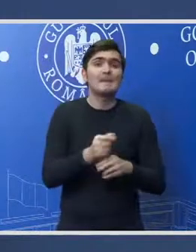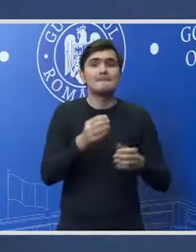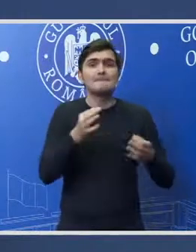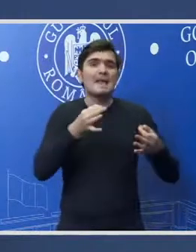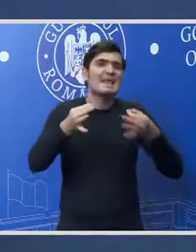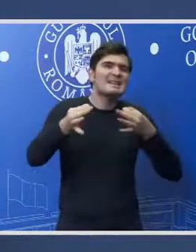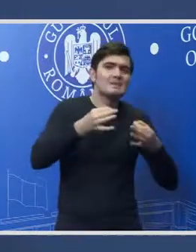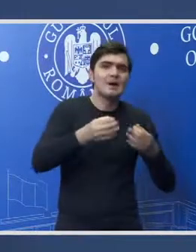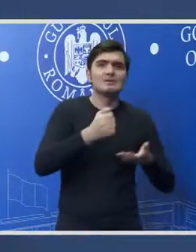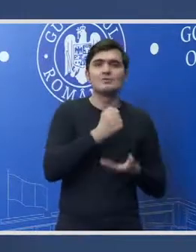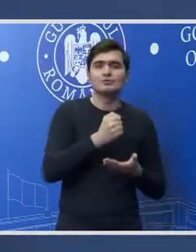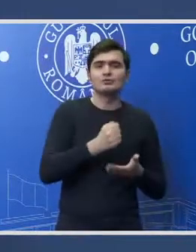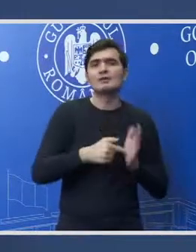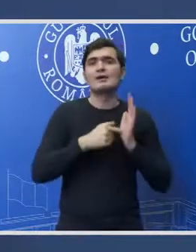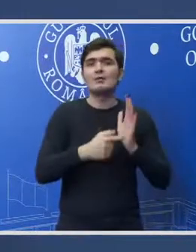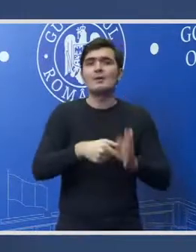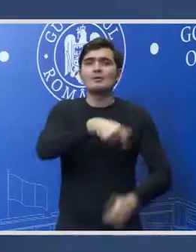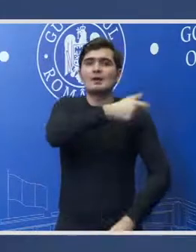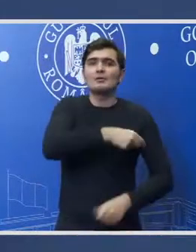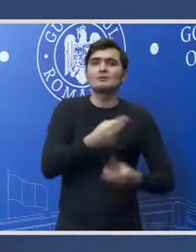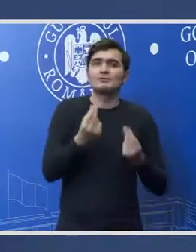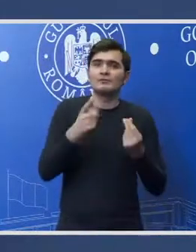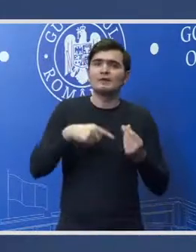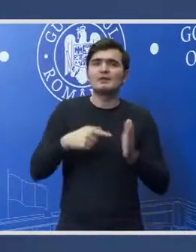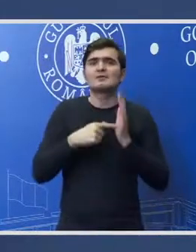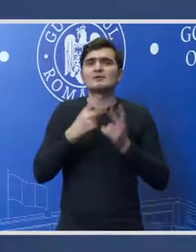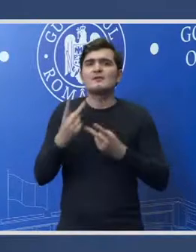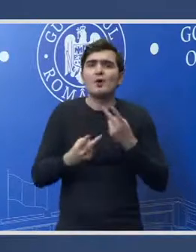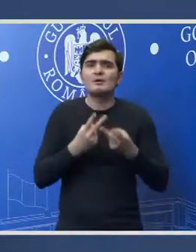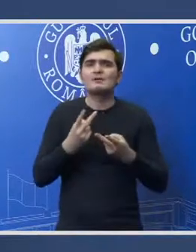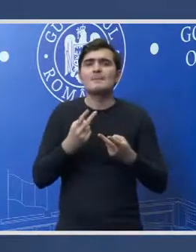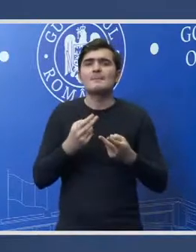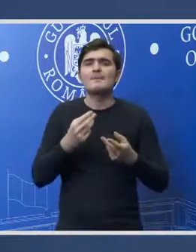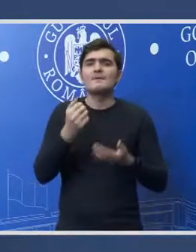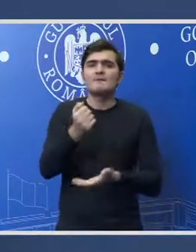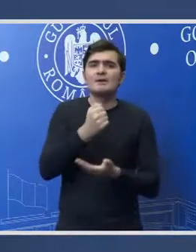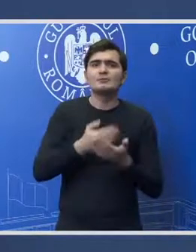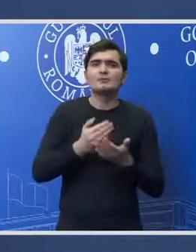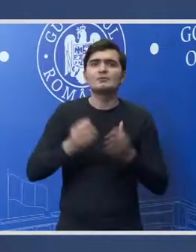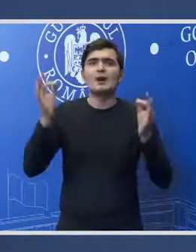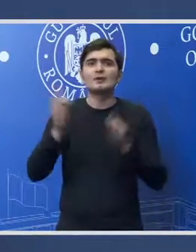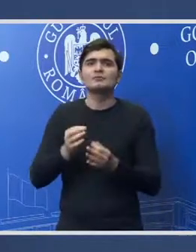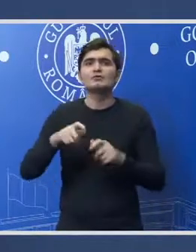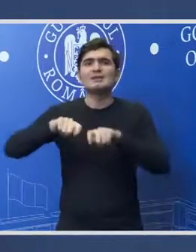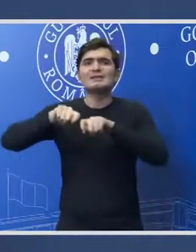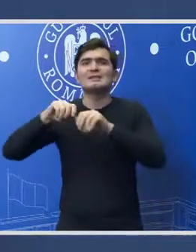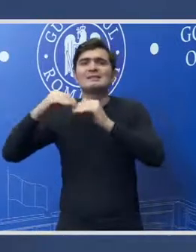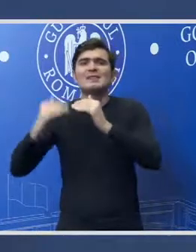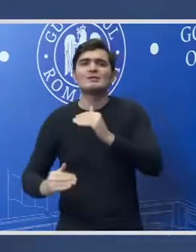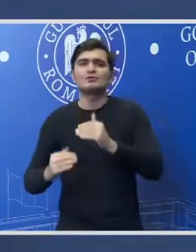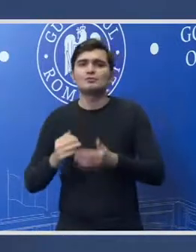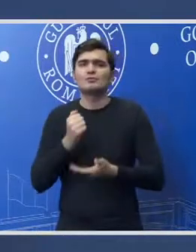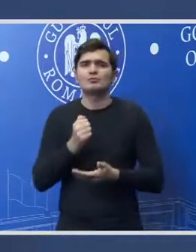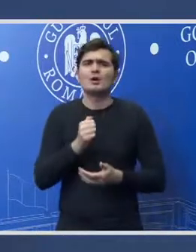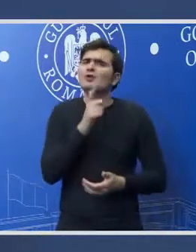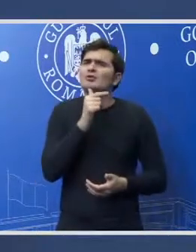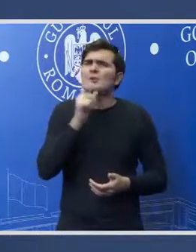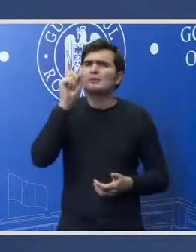recomandarea Consiliului Fiscal este să folosim aceste venituri pentru reducerea deficitului bugetar. De unde ar putea să vină aceste venituri în plus?